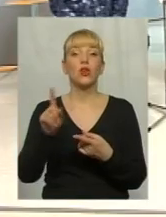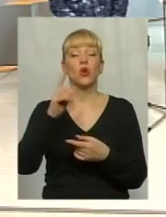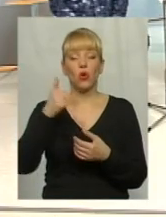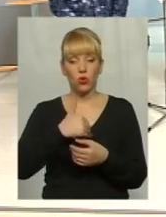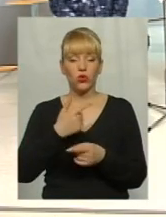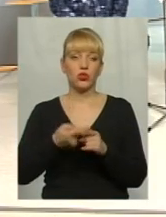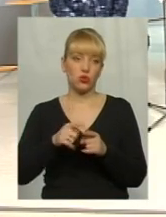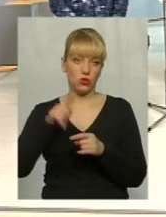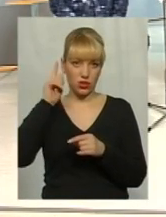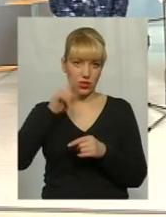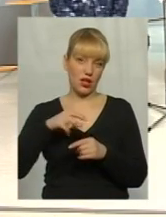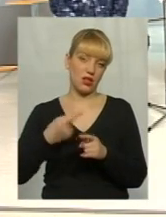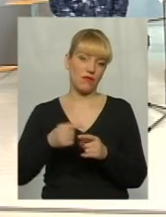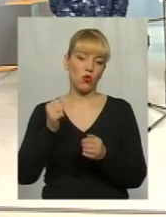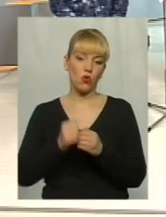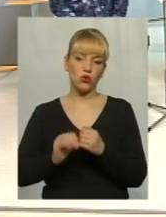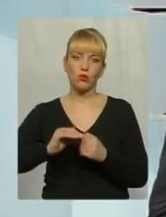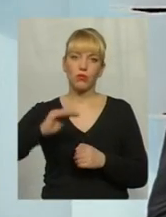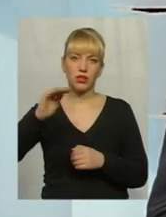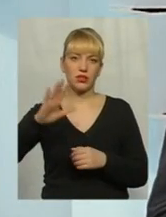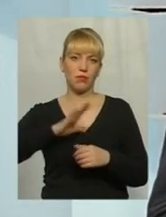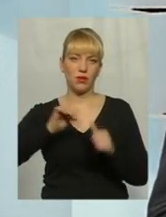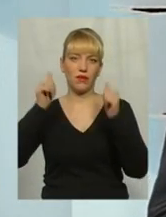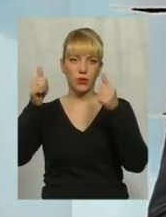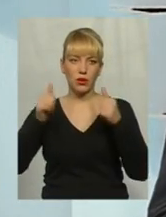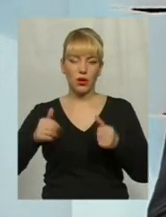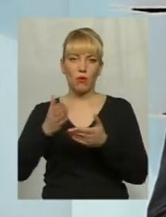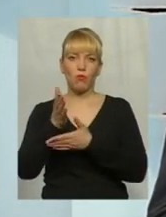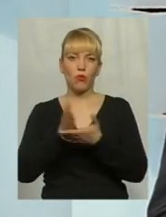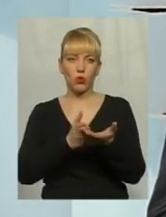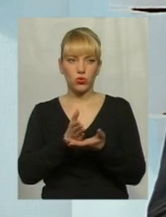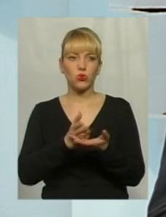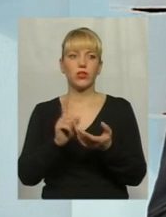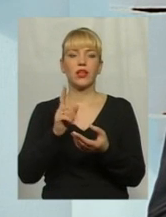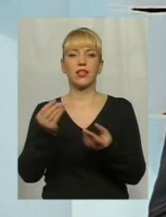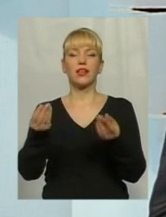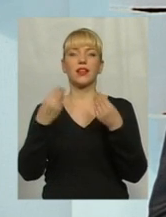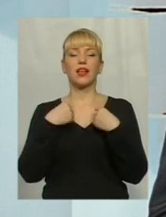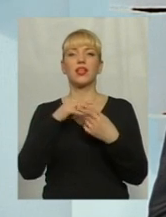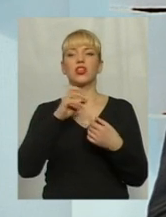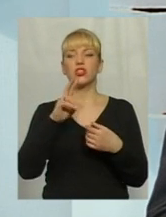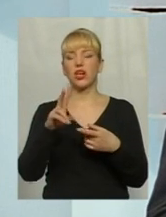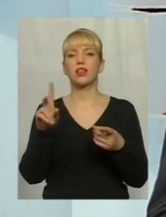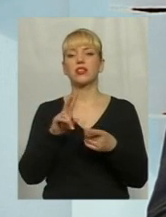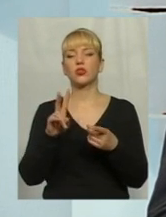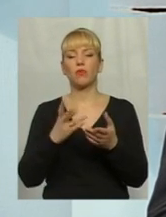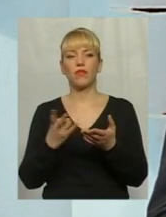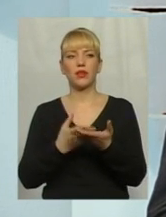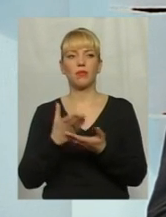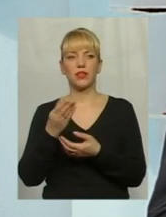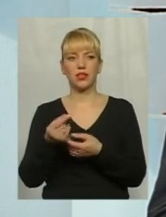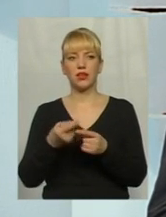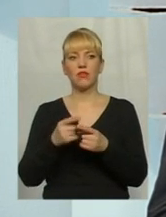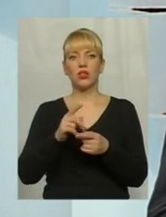знає. Практично в кожному під'їзді ми вивішували ті послуги, які ЖКГ надає, за що люди повинні платити. Вони не висіли